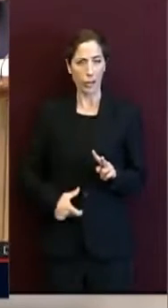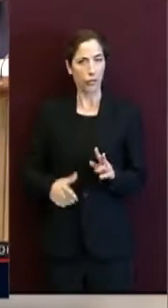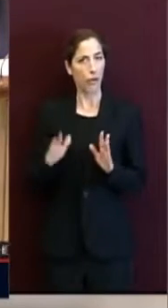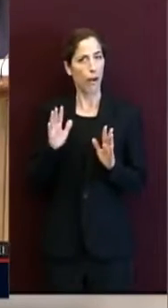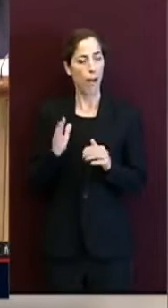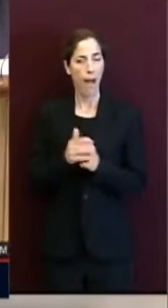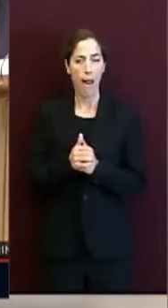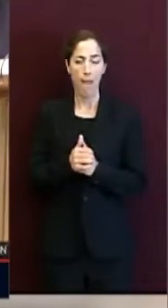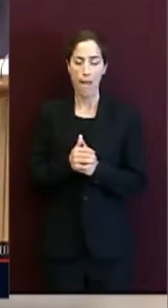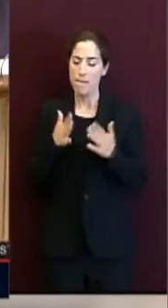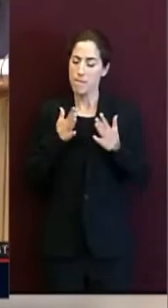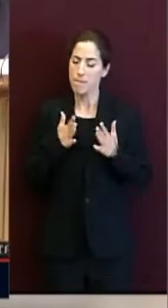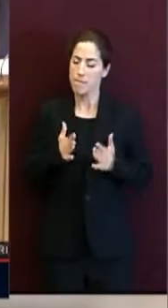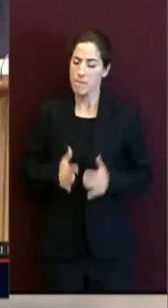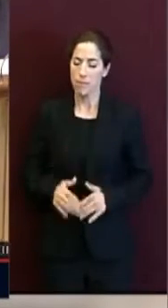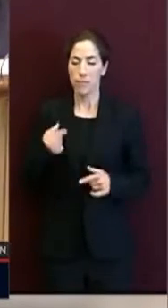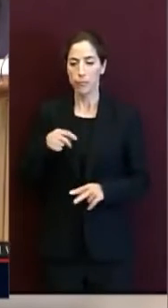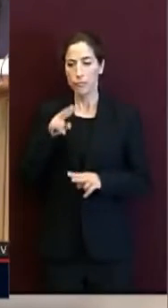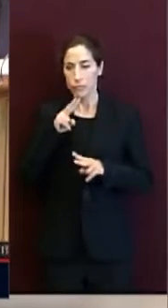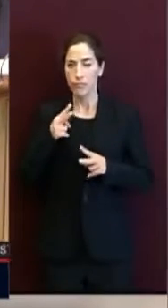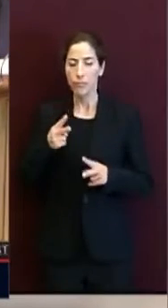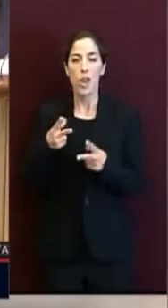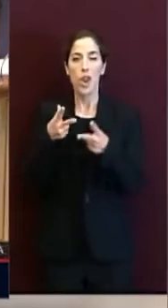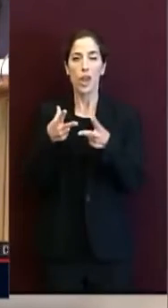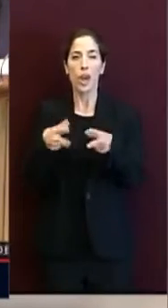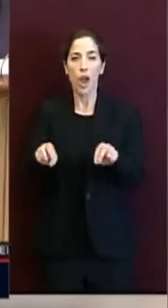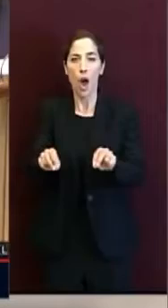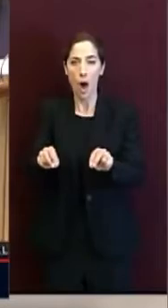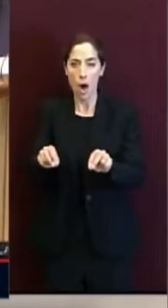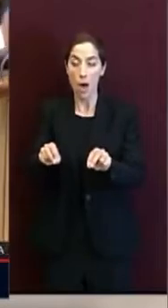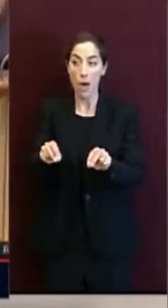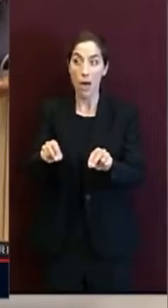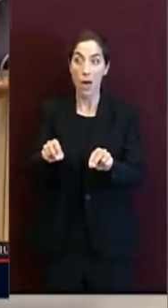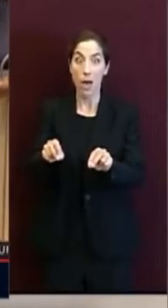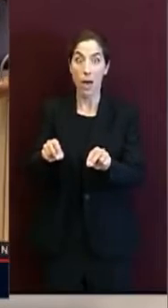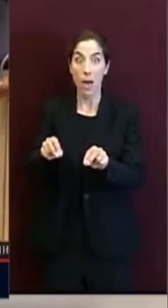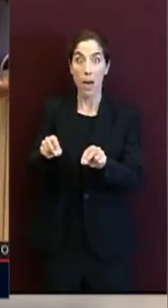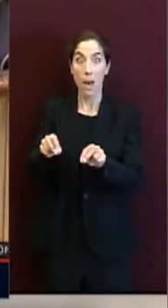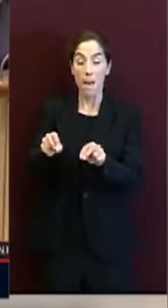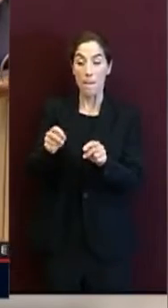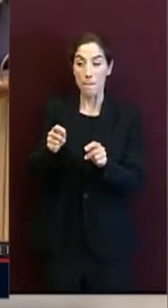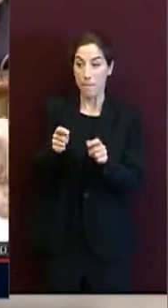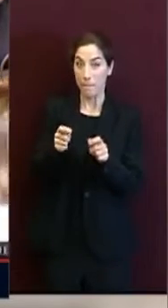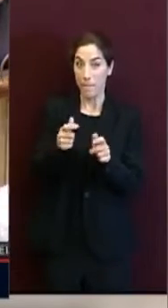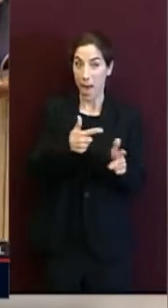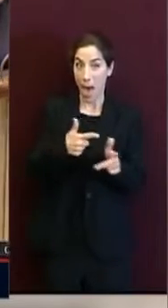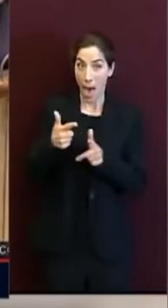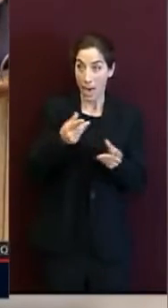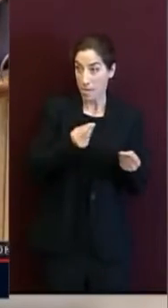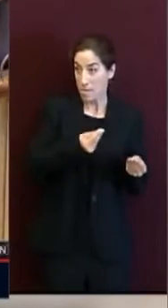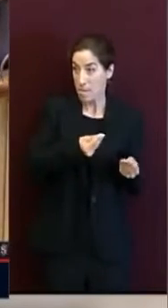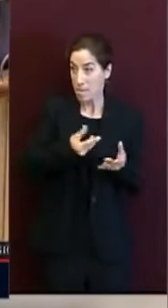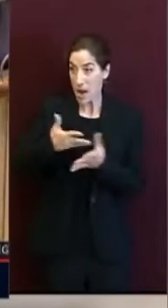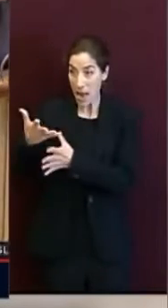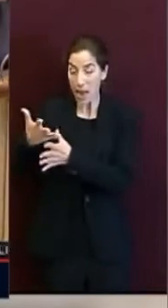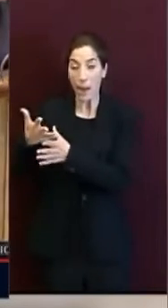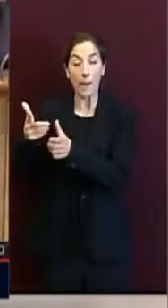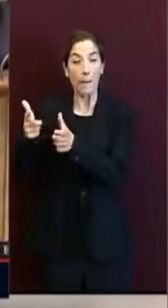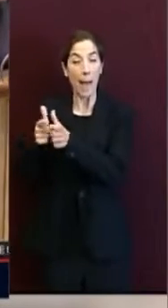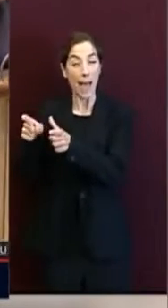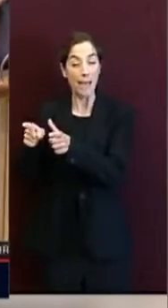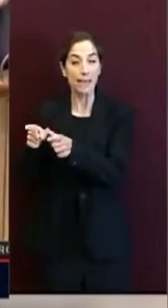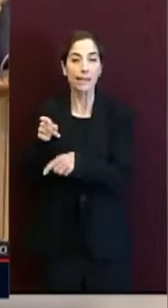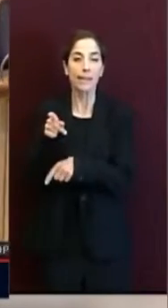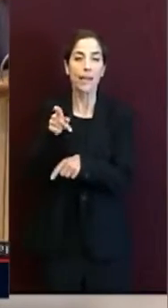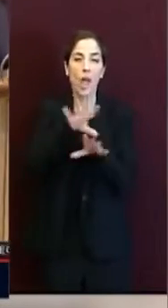no all'invio di armi ad un Paese che non è nemmeno membro dell'Unità Europea. È una questione di coscienza. Non si